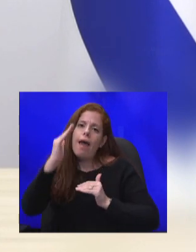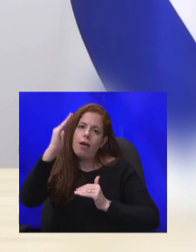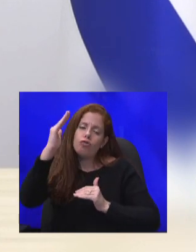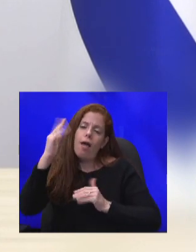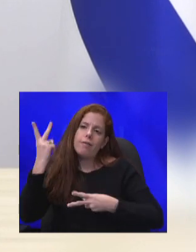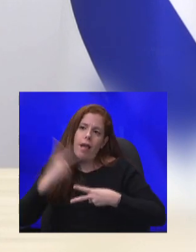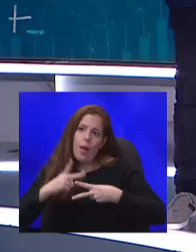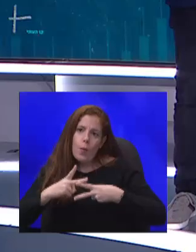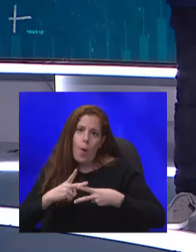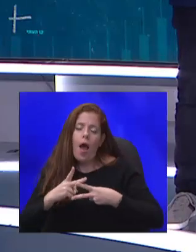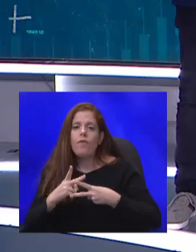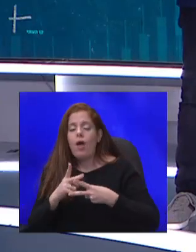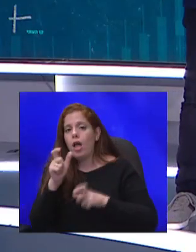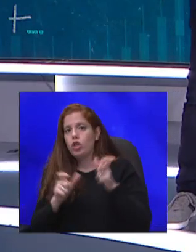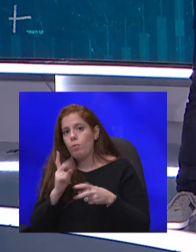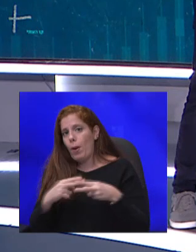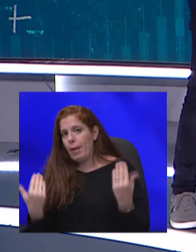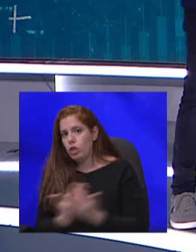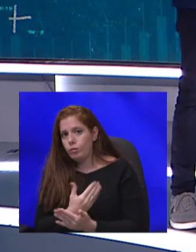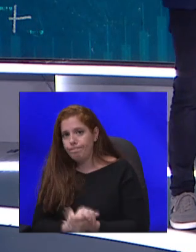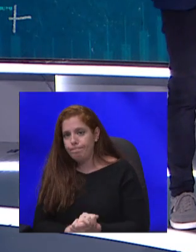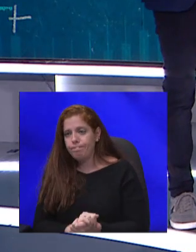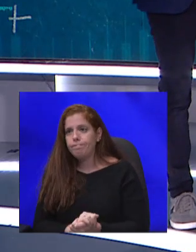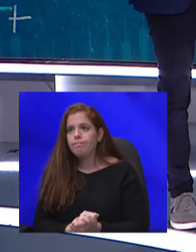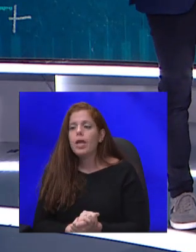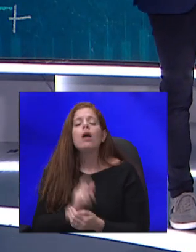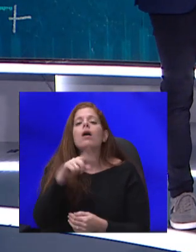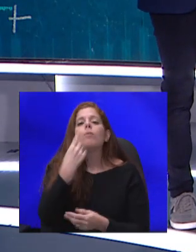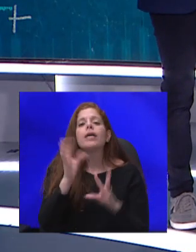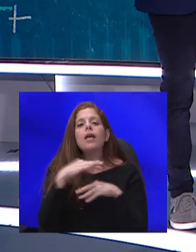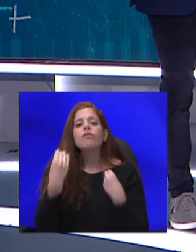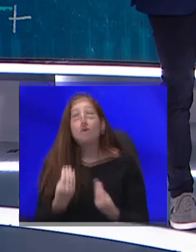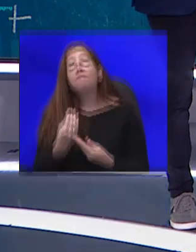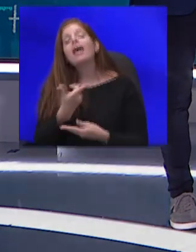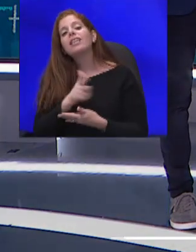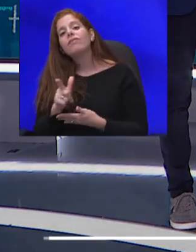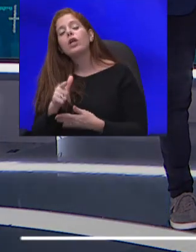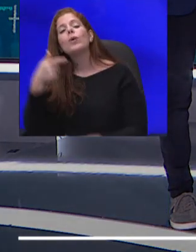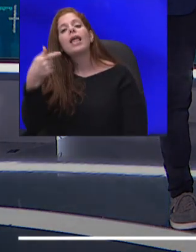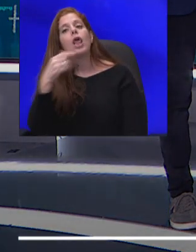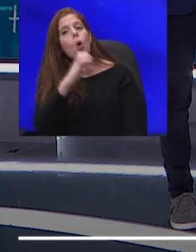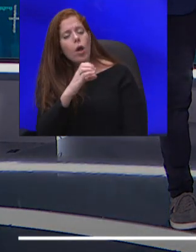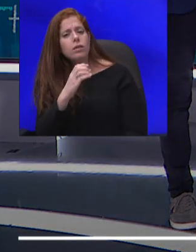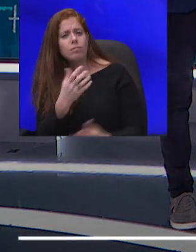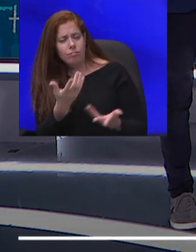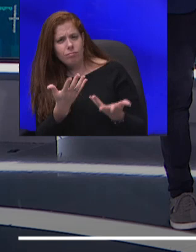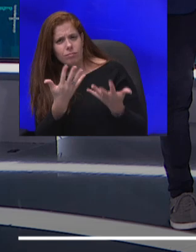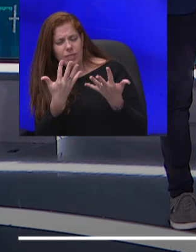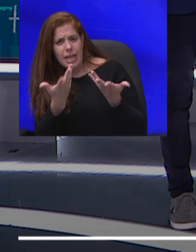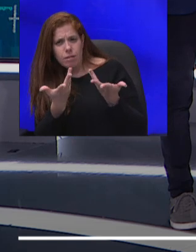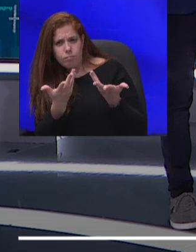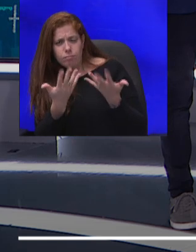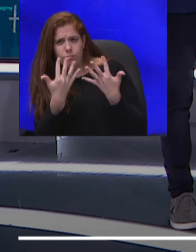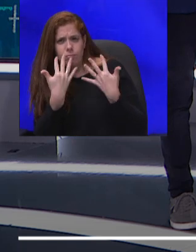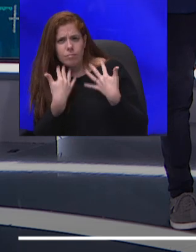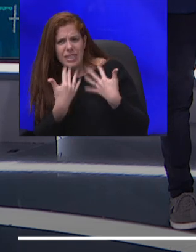החדשים. בואו נגיד עכשיו ערב טוב לכתבתנו המדינית גילי כהן. תעשי לי בבקשה, מורה נבוכים. גילי, צעדים